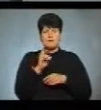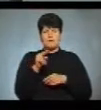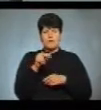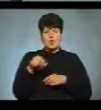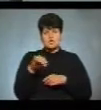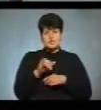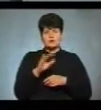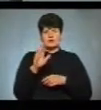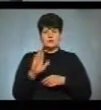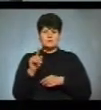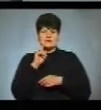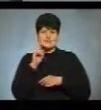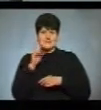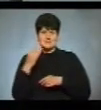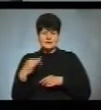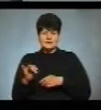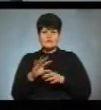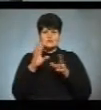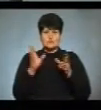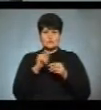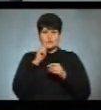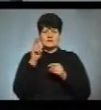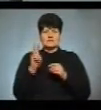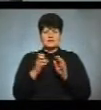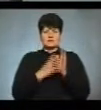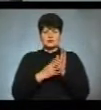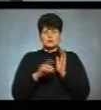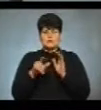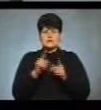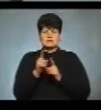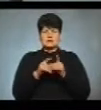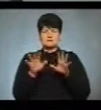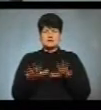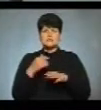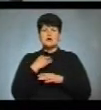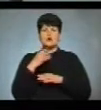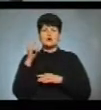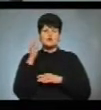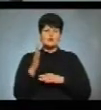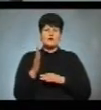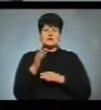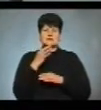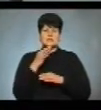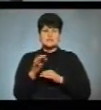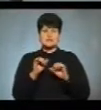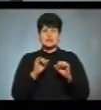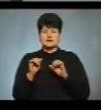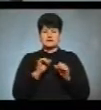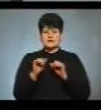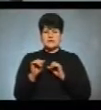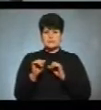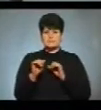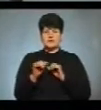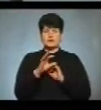Загалом в Україні 290 тисяч осіб змінили місце для голосування, повідомив керівник служби розпорядника державного реєстру